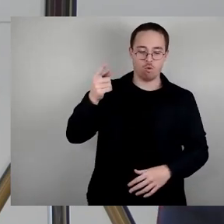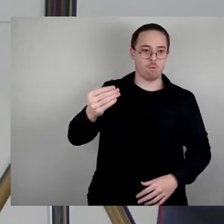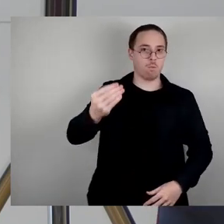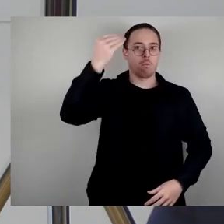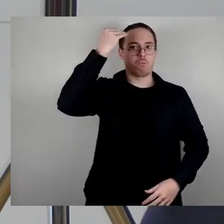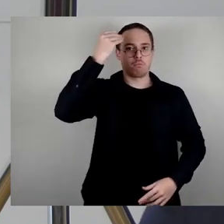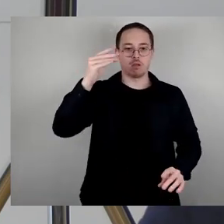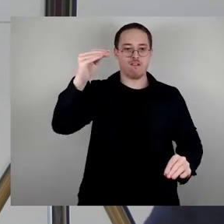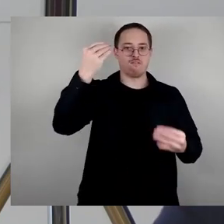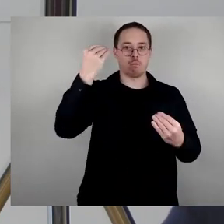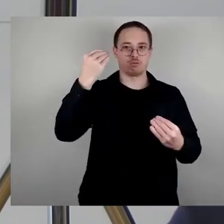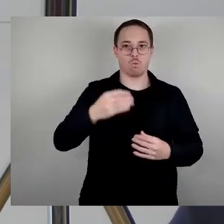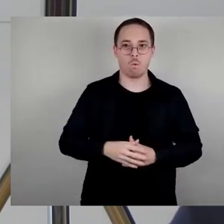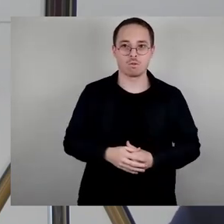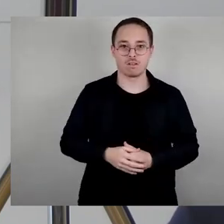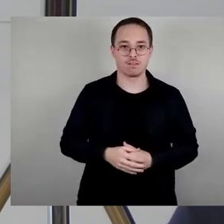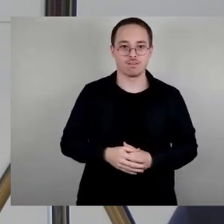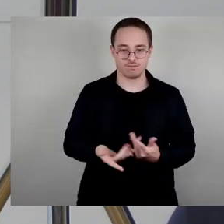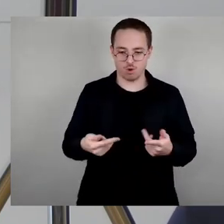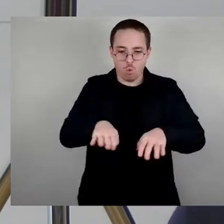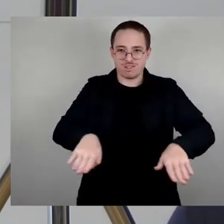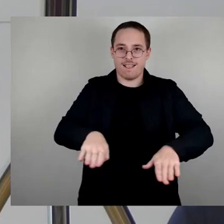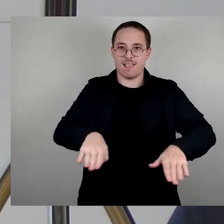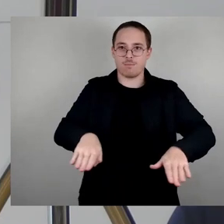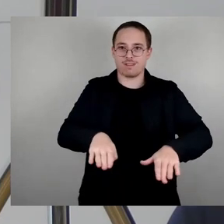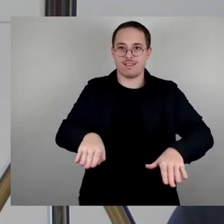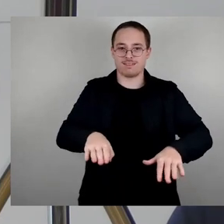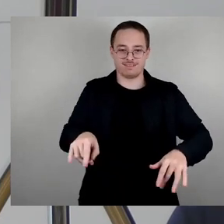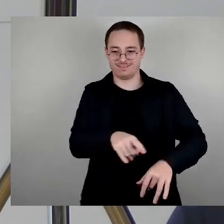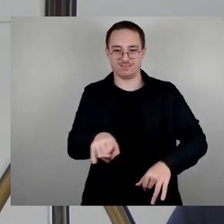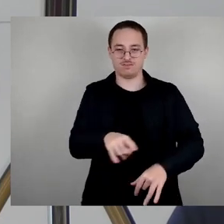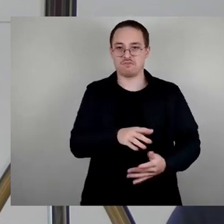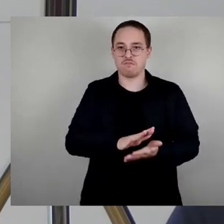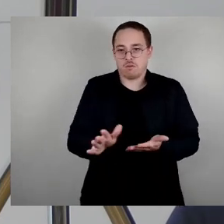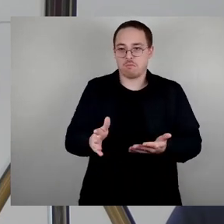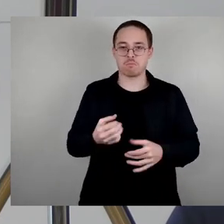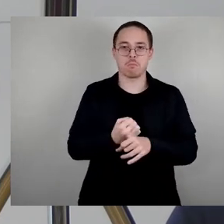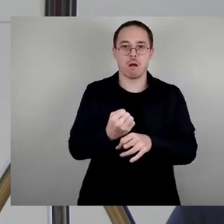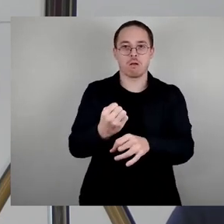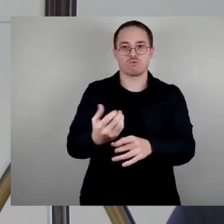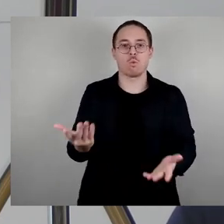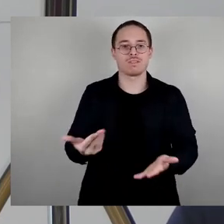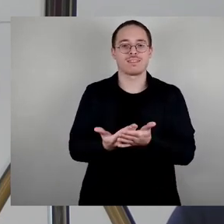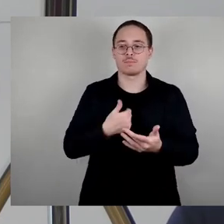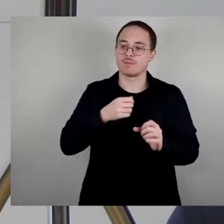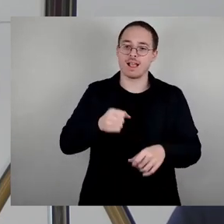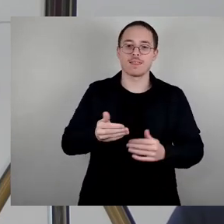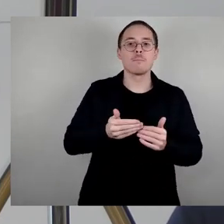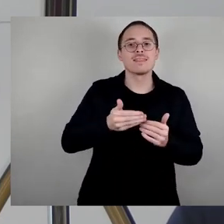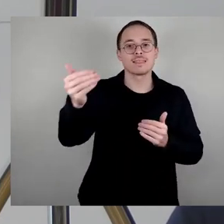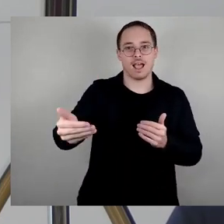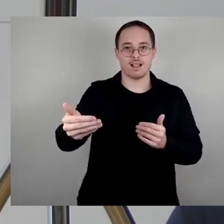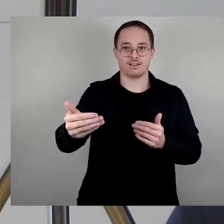Kenntnis gesetzt und konnten das auch nur im Nachgang auswerten. Kommen wir